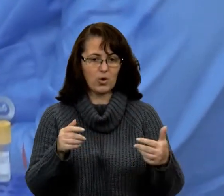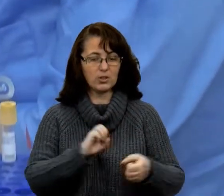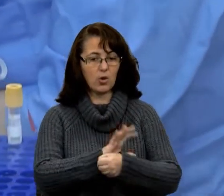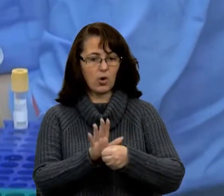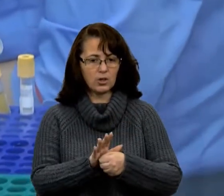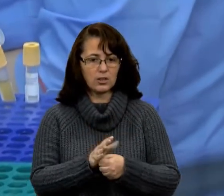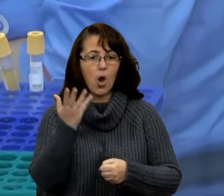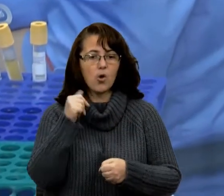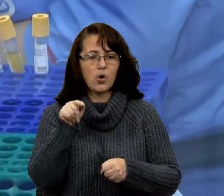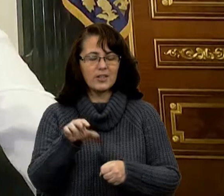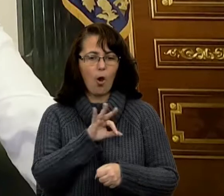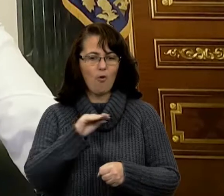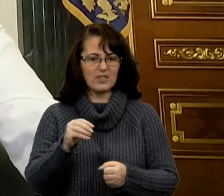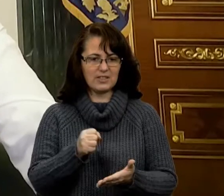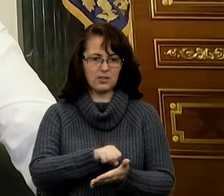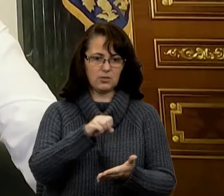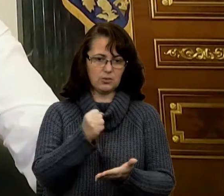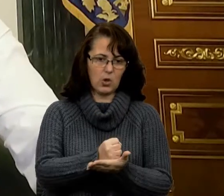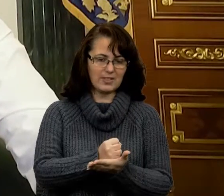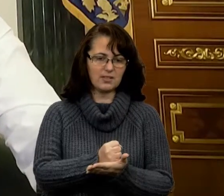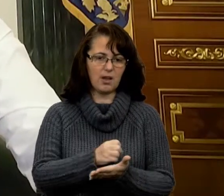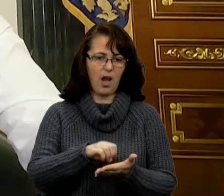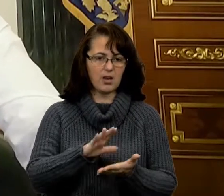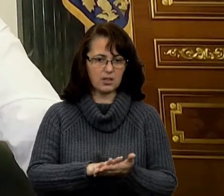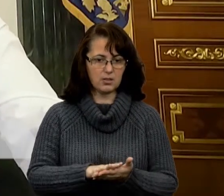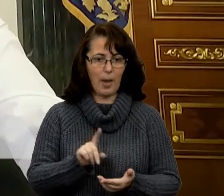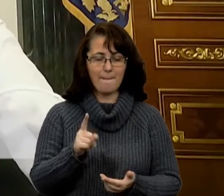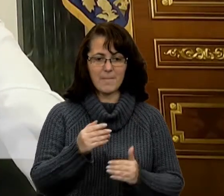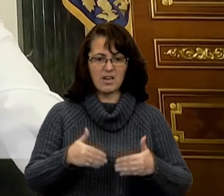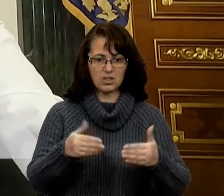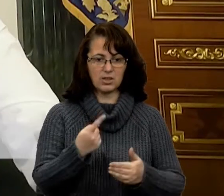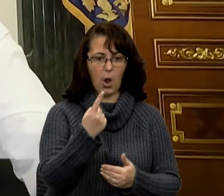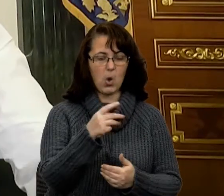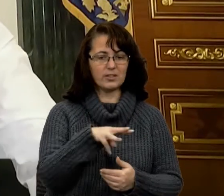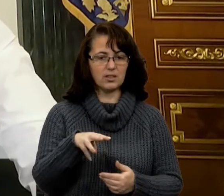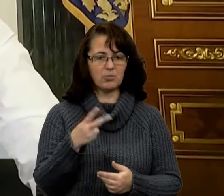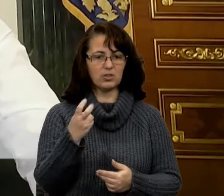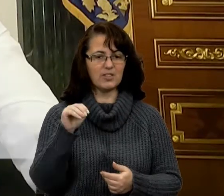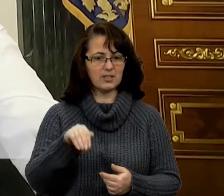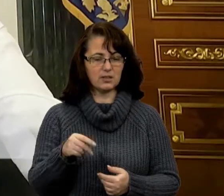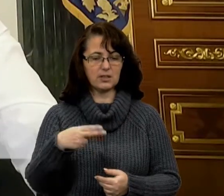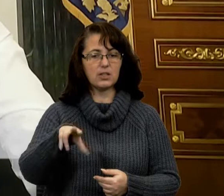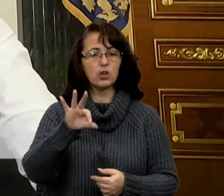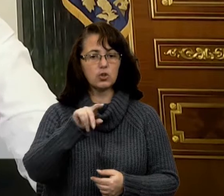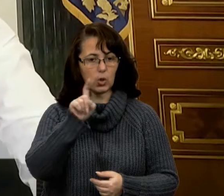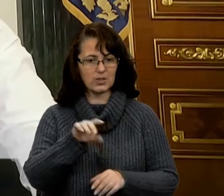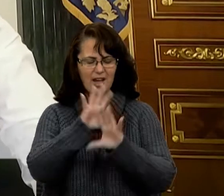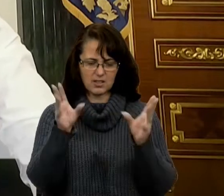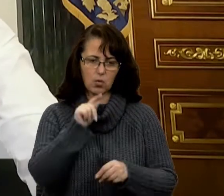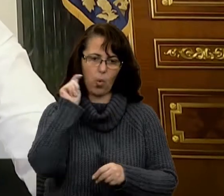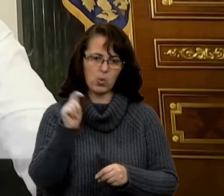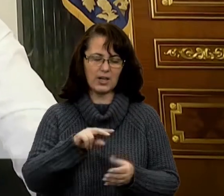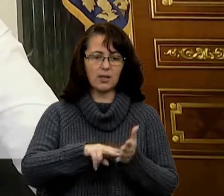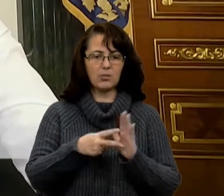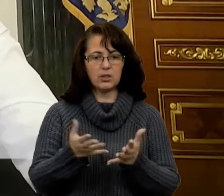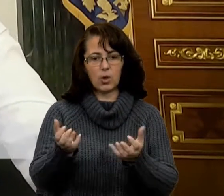офіційно зареєструють. Перший етап – 1 мільйон 200 тисяч доз. А загалом Україна розраховує